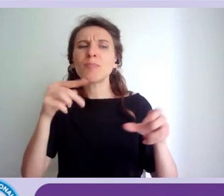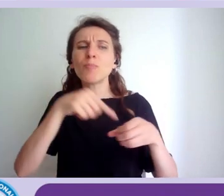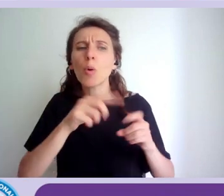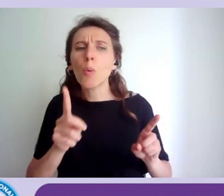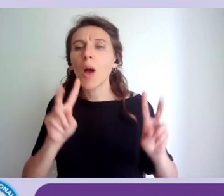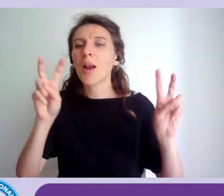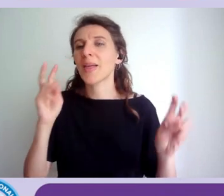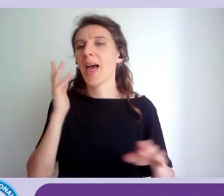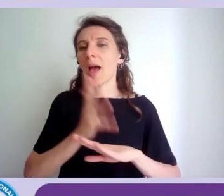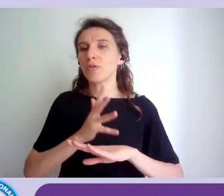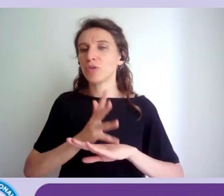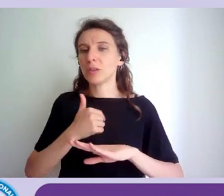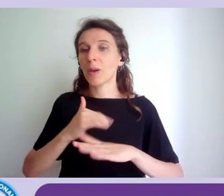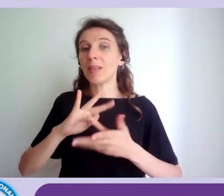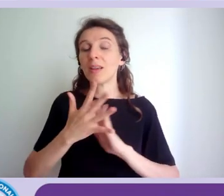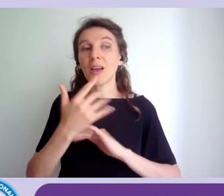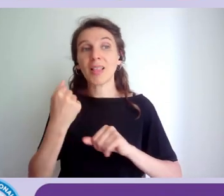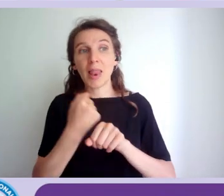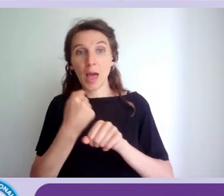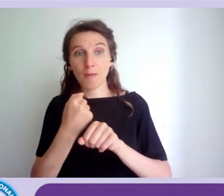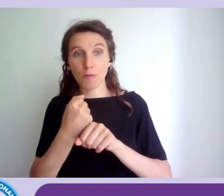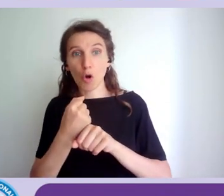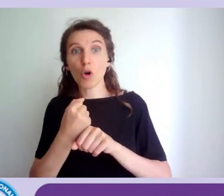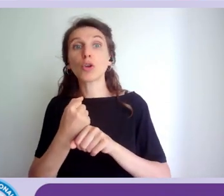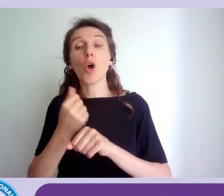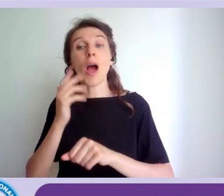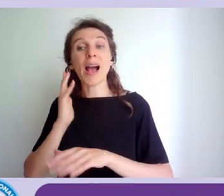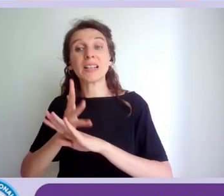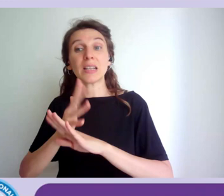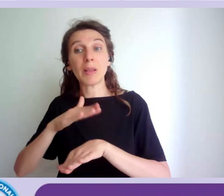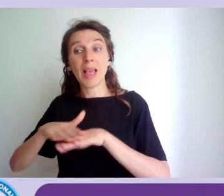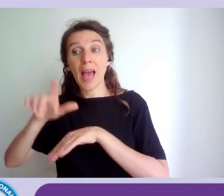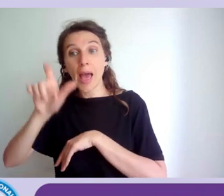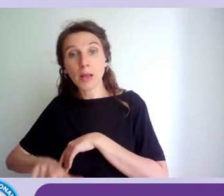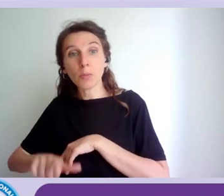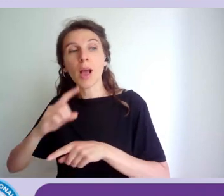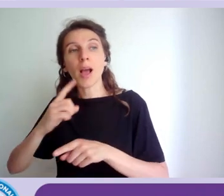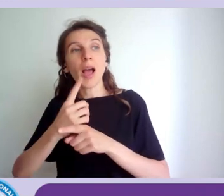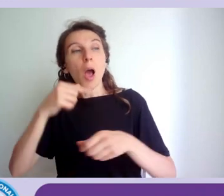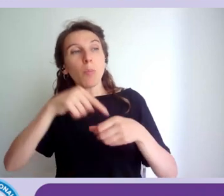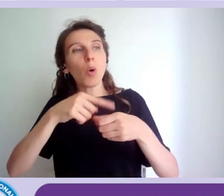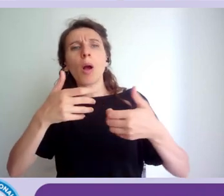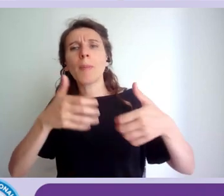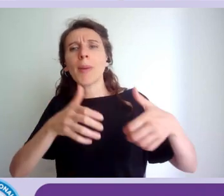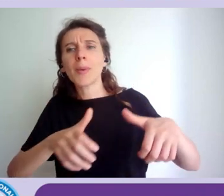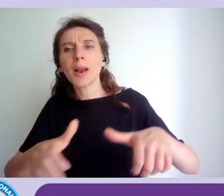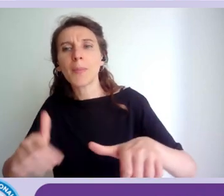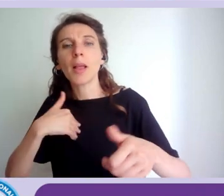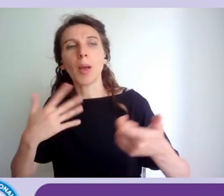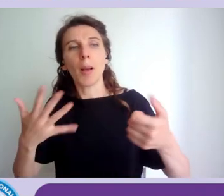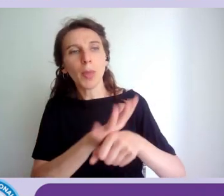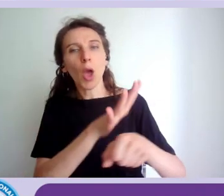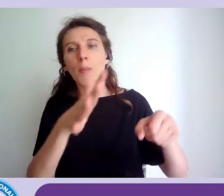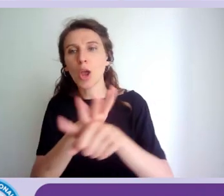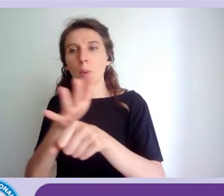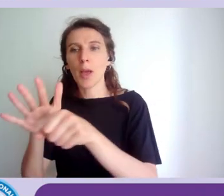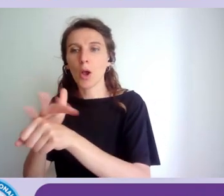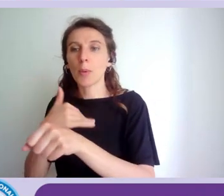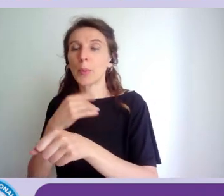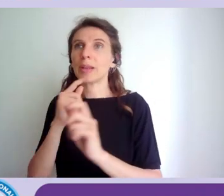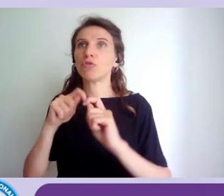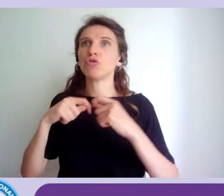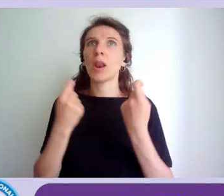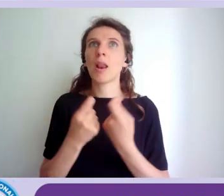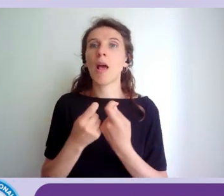il lavoro delle web accessibility expert sia sempre più ridotto diciamo a livello generalistico quindi non dovrò